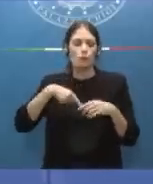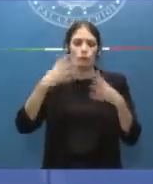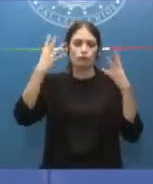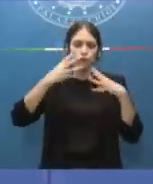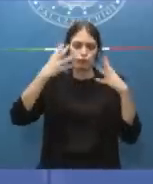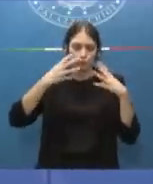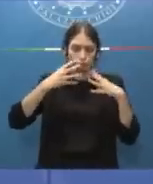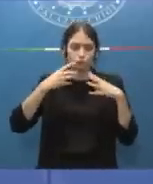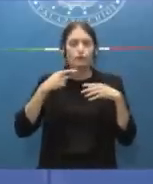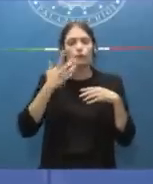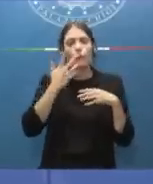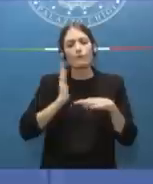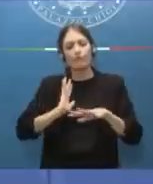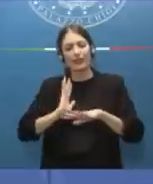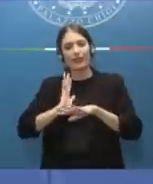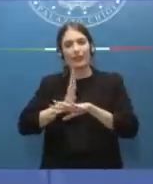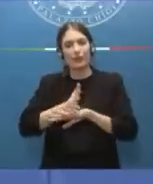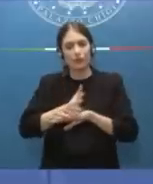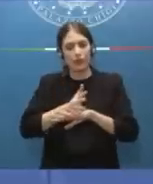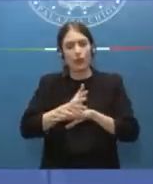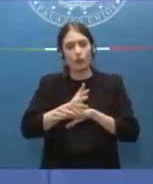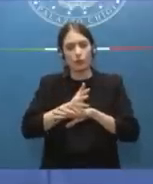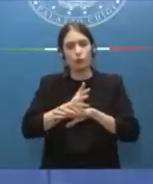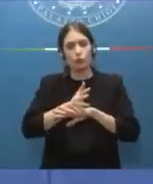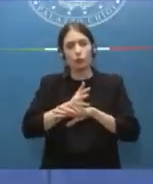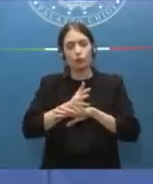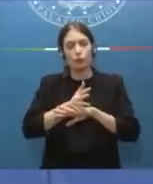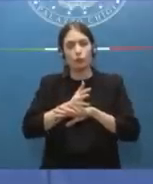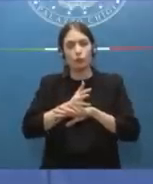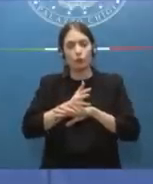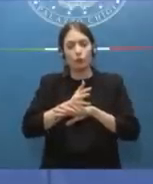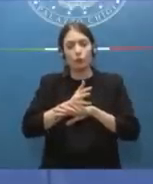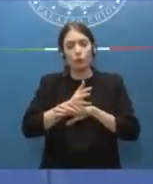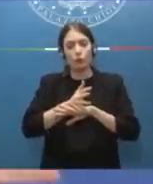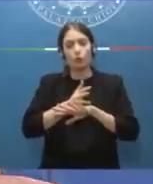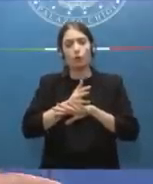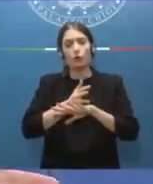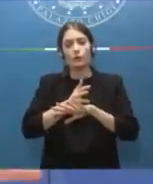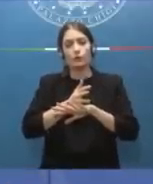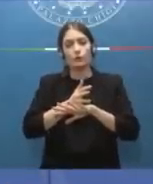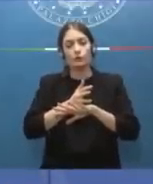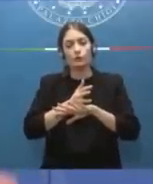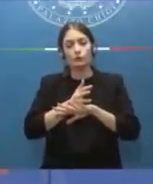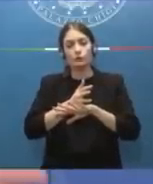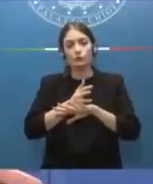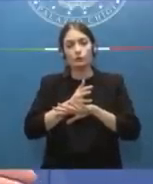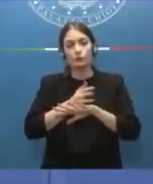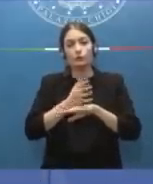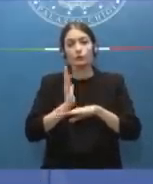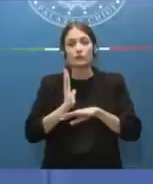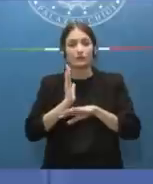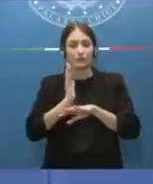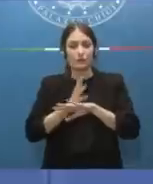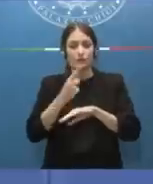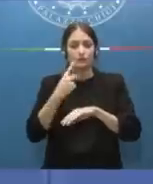intervenire su una aggravante per un reato che già